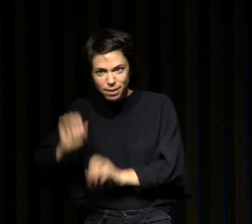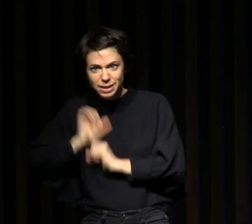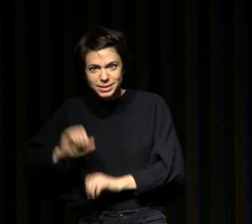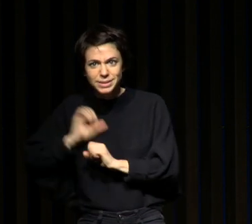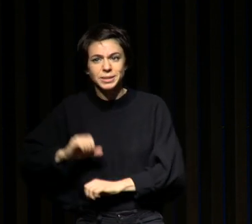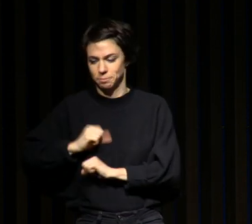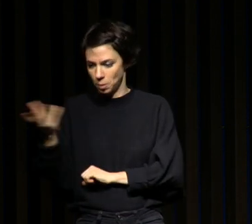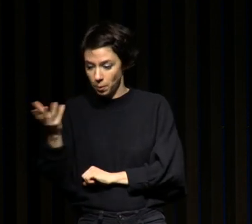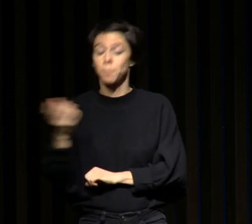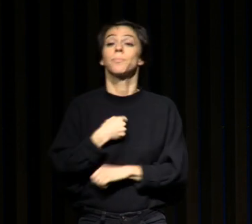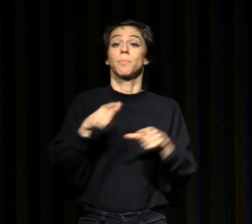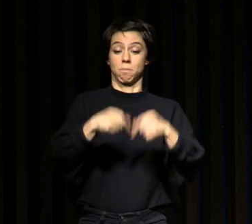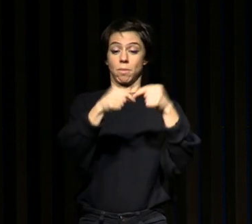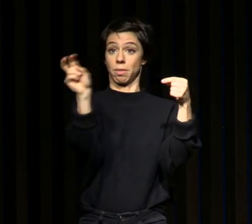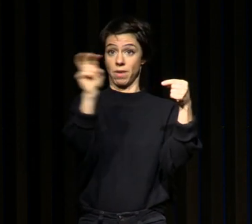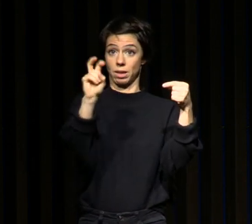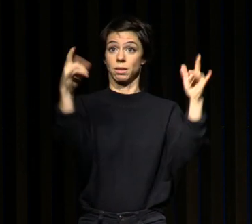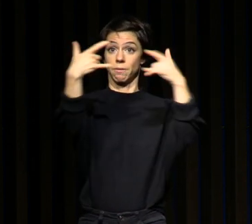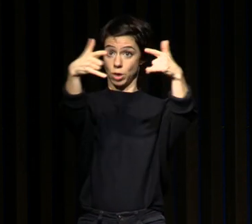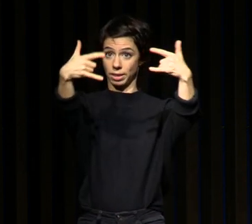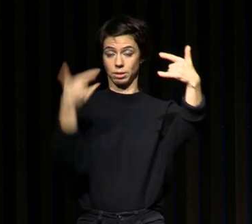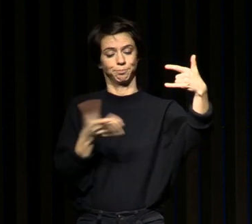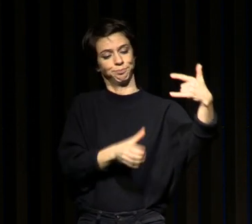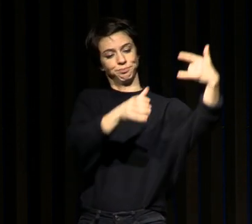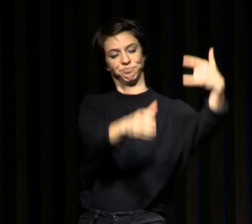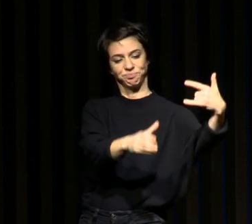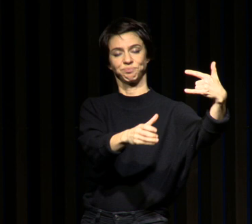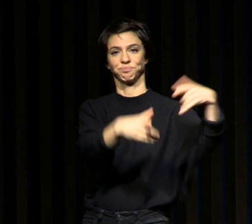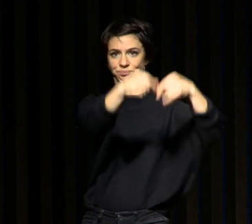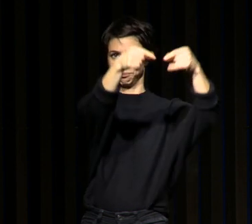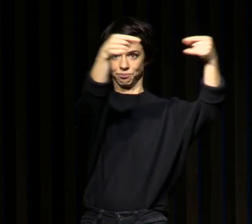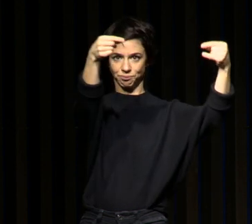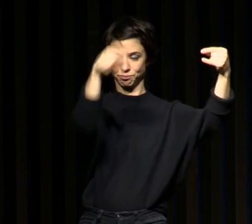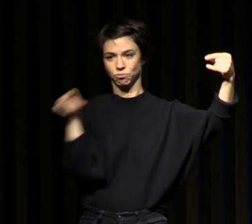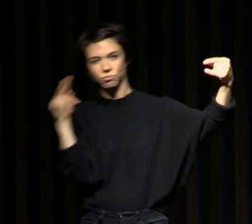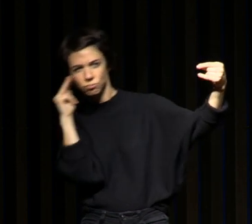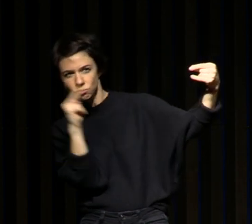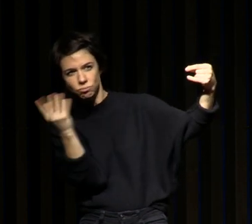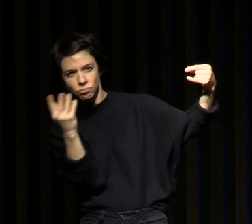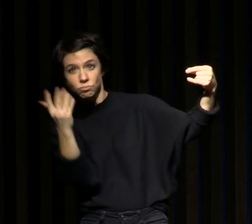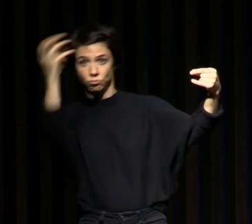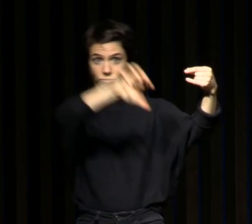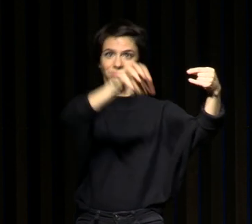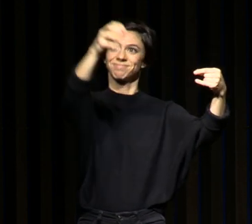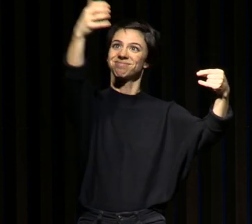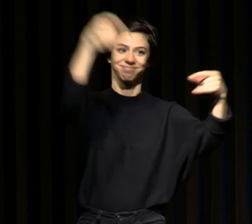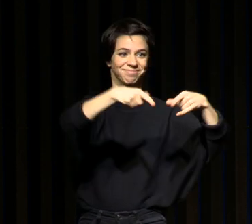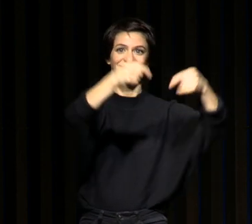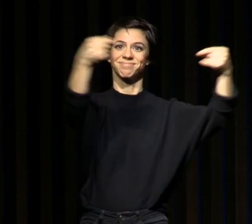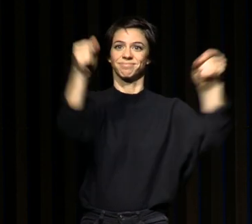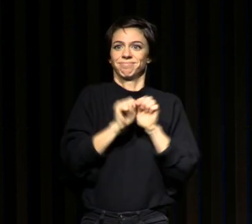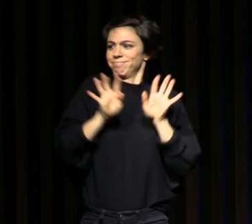et il a pu montrer que le jour, les feuilles étaient très déployées, très toniques et la nuit, elles avaient tendance, au contraire,